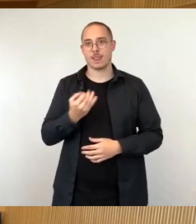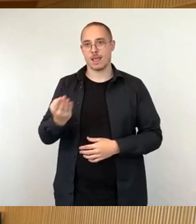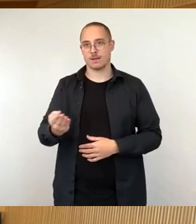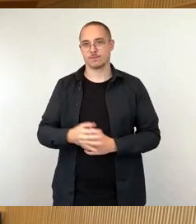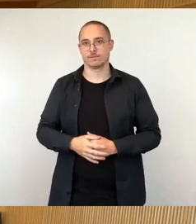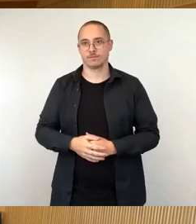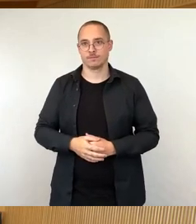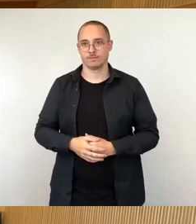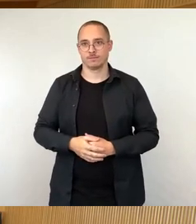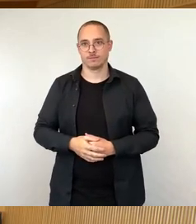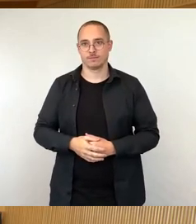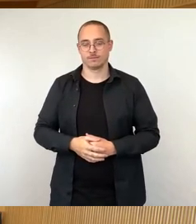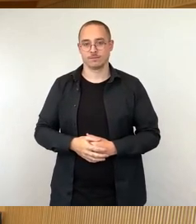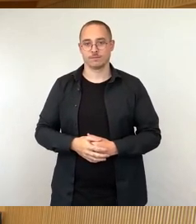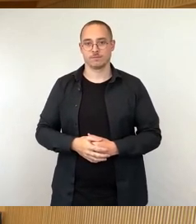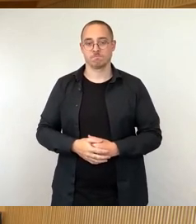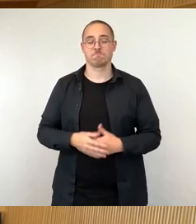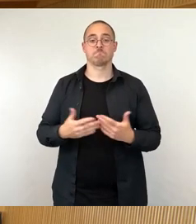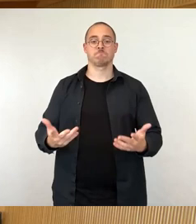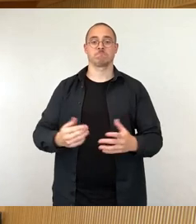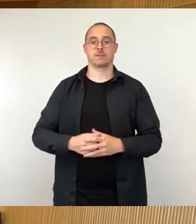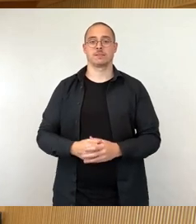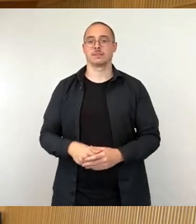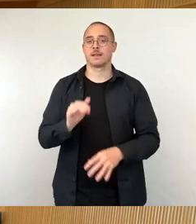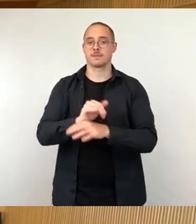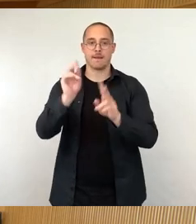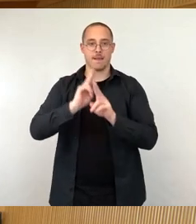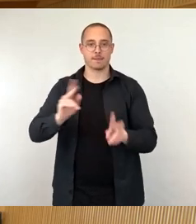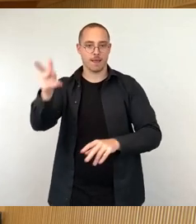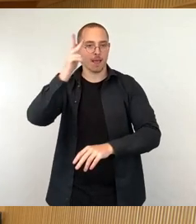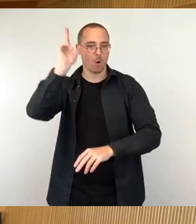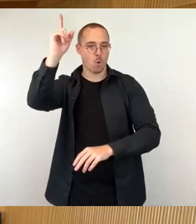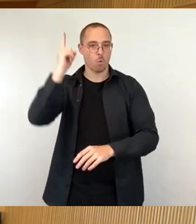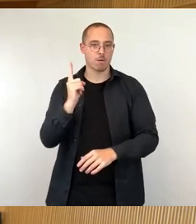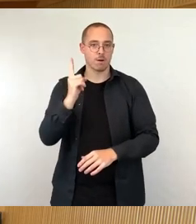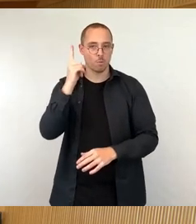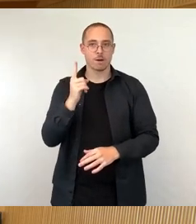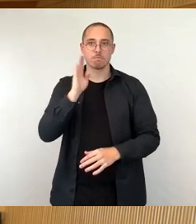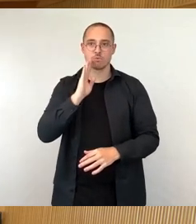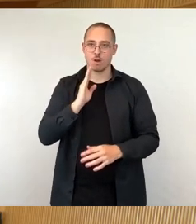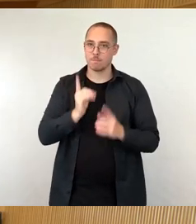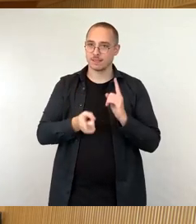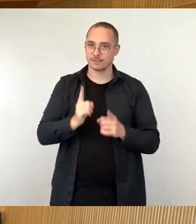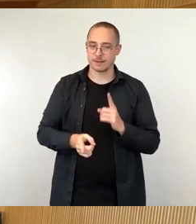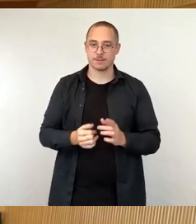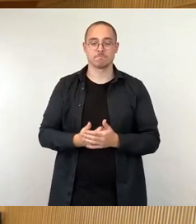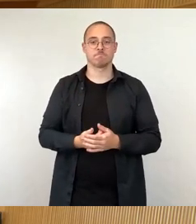Sehr geehrter Herr Oberbürgermeister, die aufgrund des Urteils des